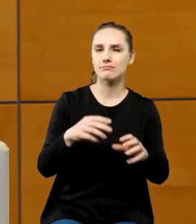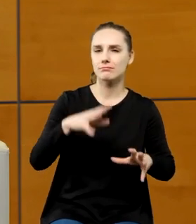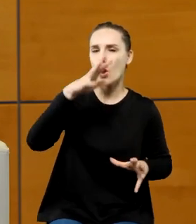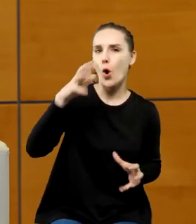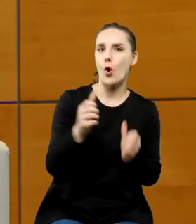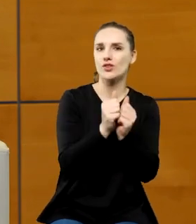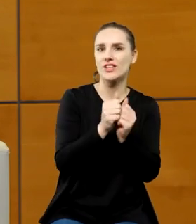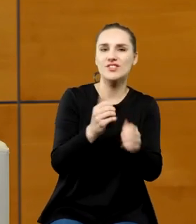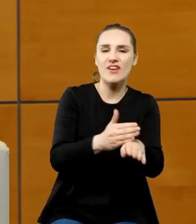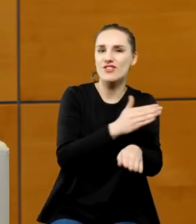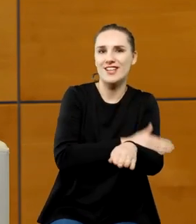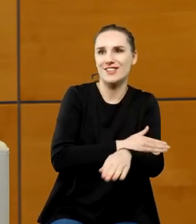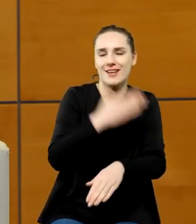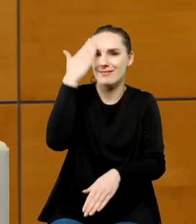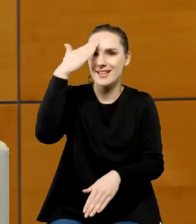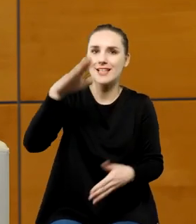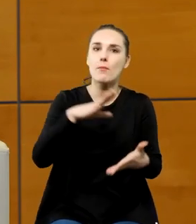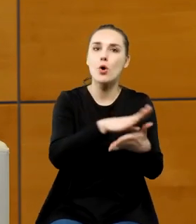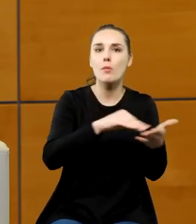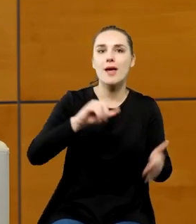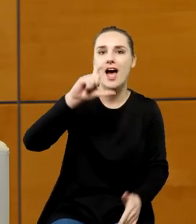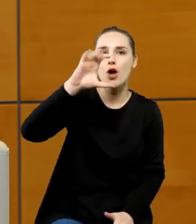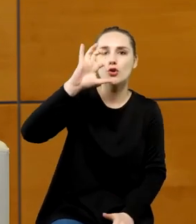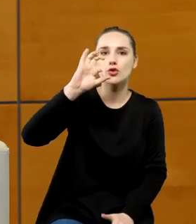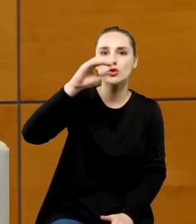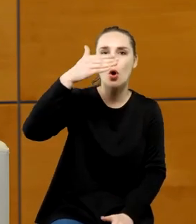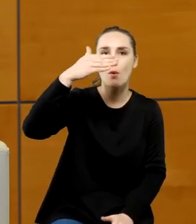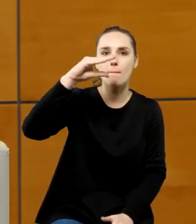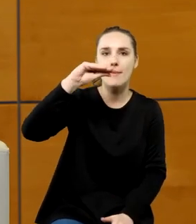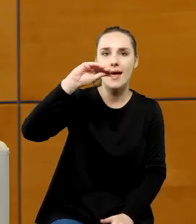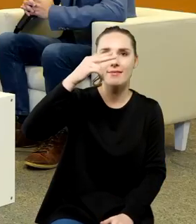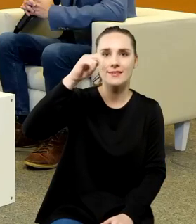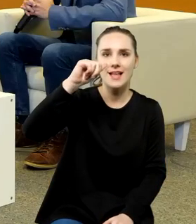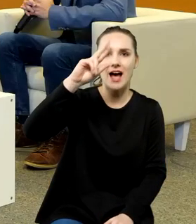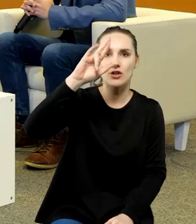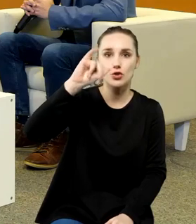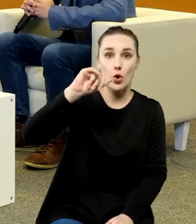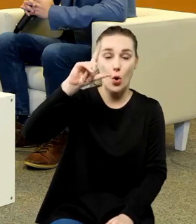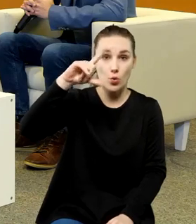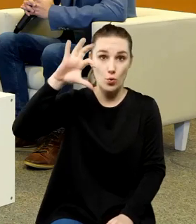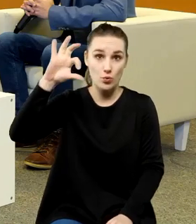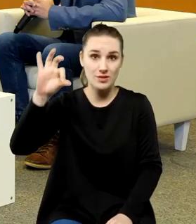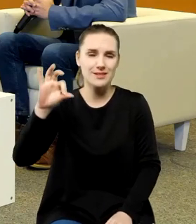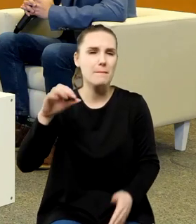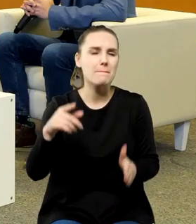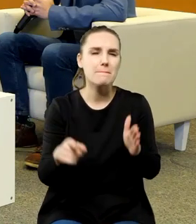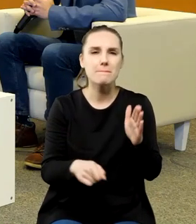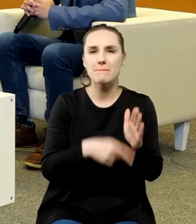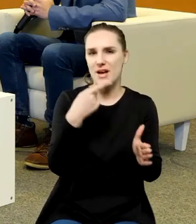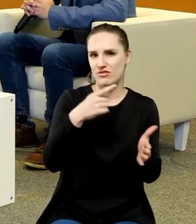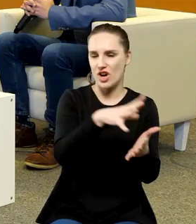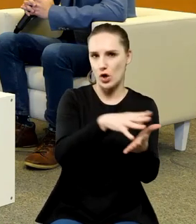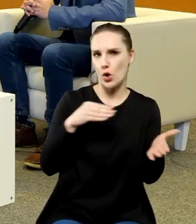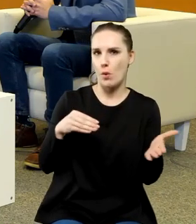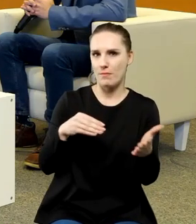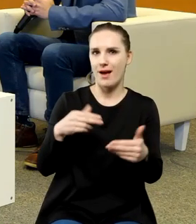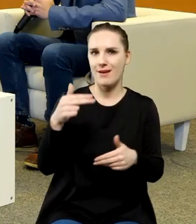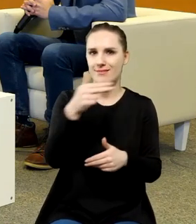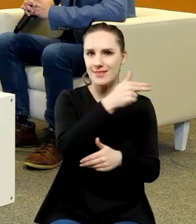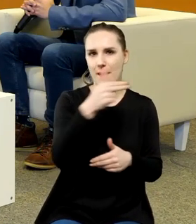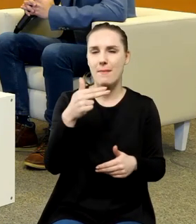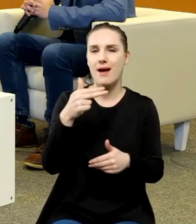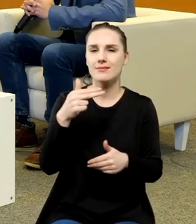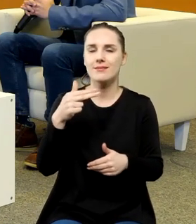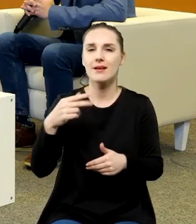wcześniej kopii komentariolusa Mikołaja Kopernika więc tej pierwszej rękopiśmiennej zajawki o systemie heliocentrycznej